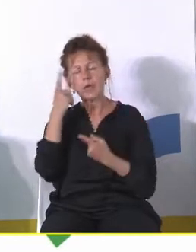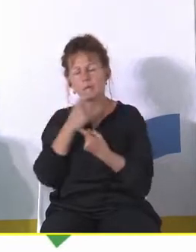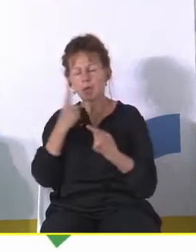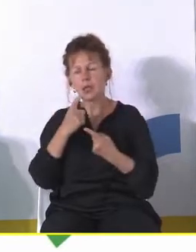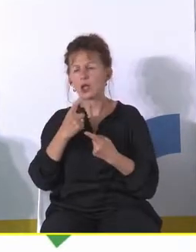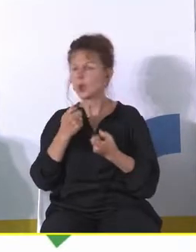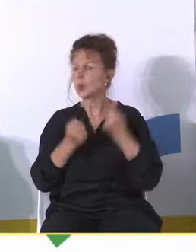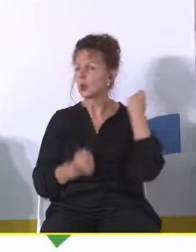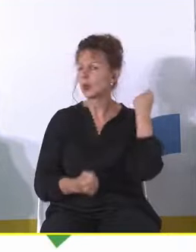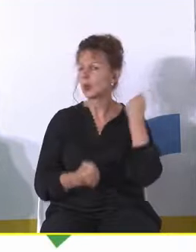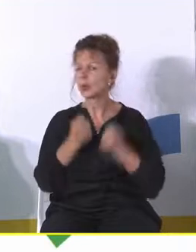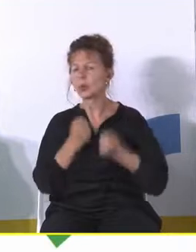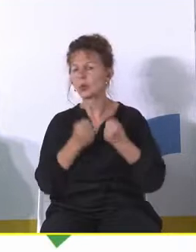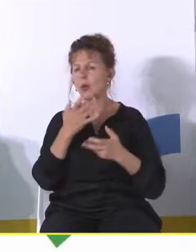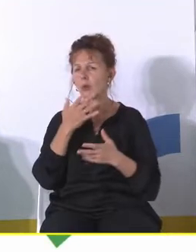mówić